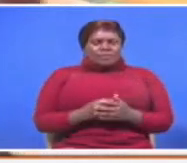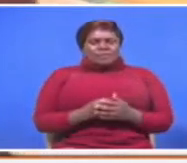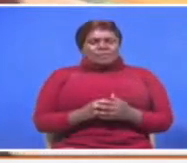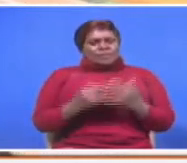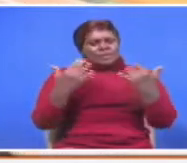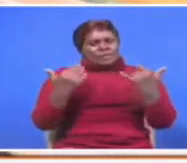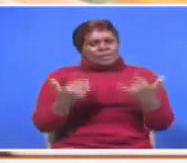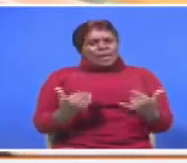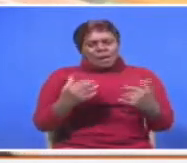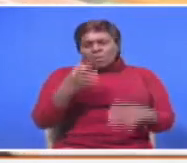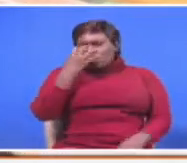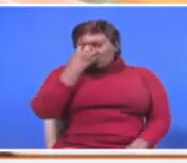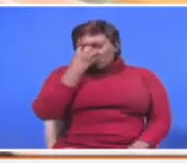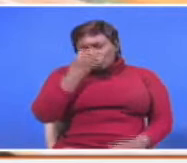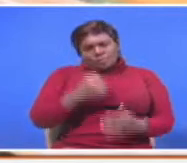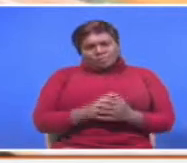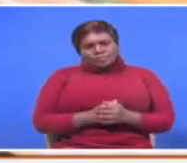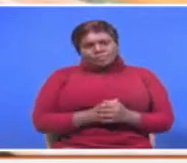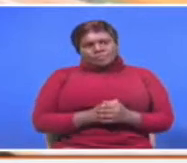Sasa Mr. Ruto,